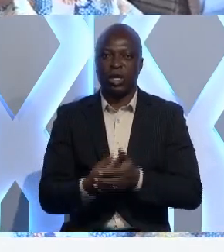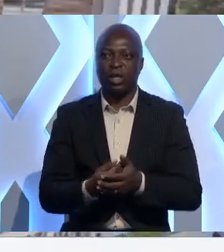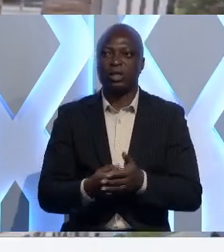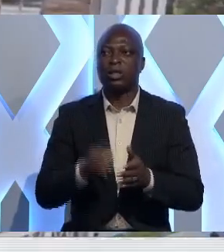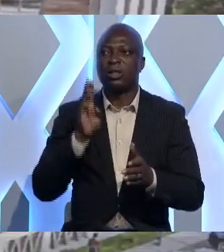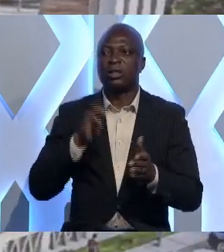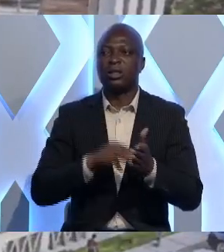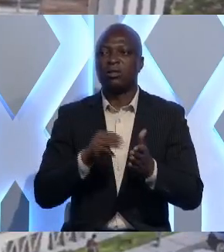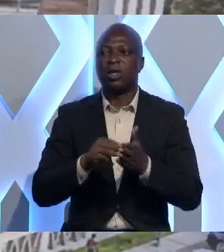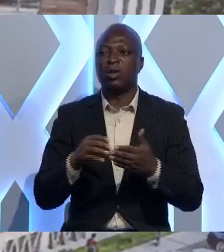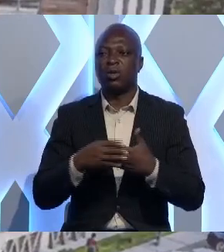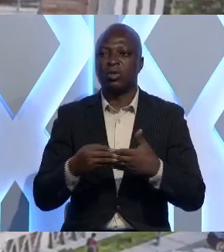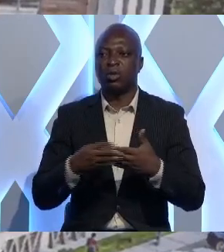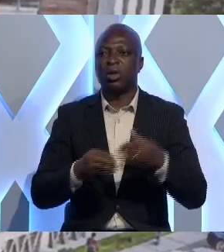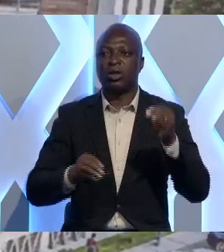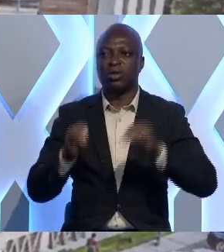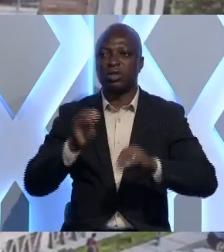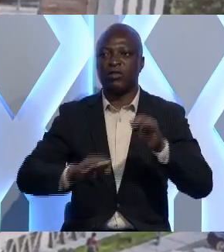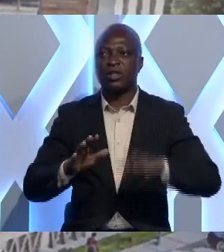millions de dollars sont investis.